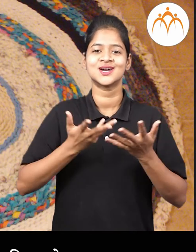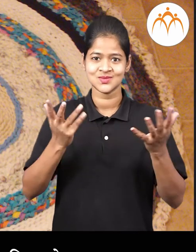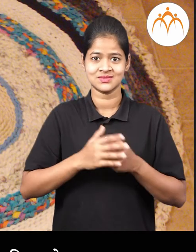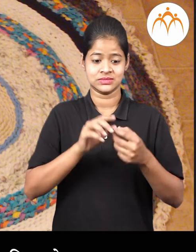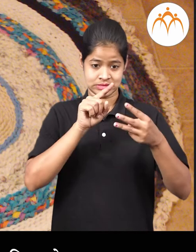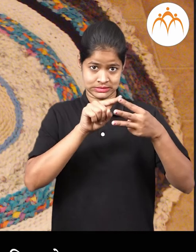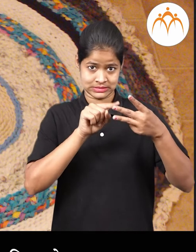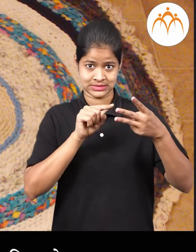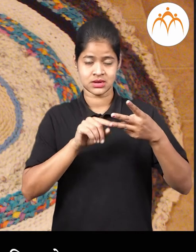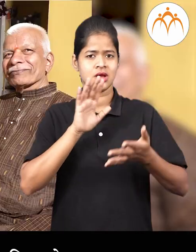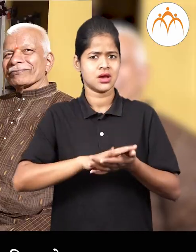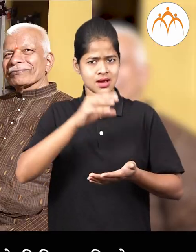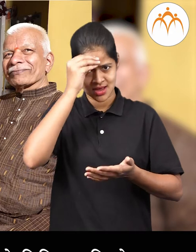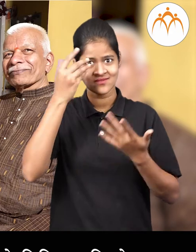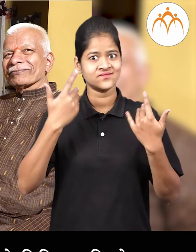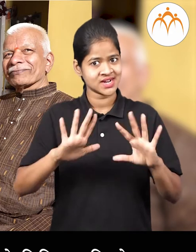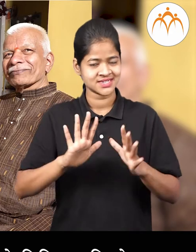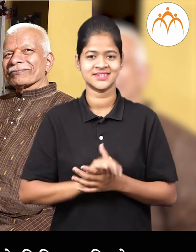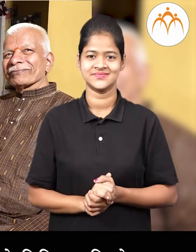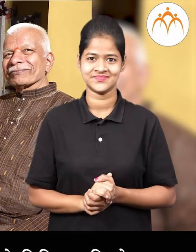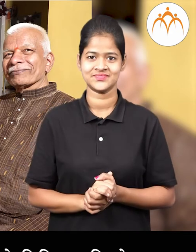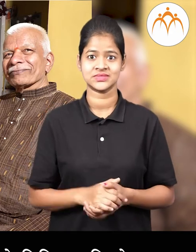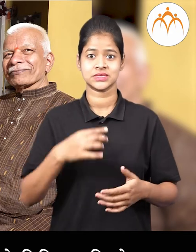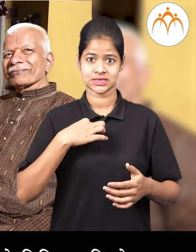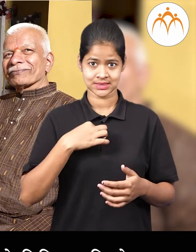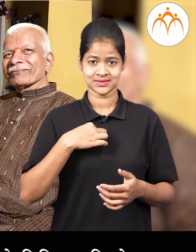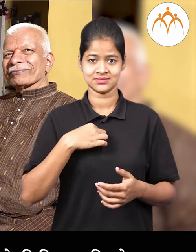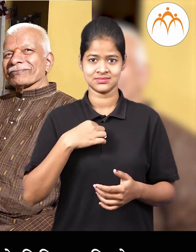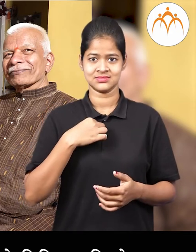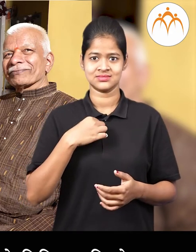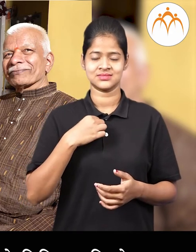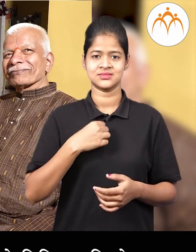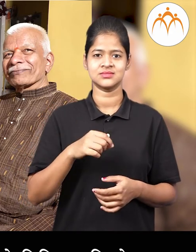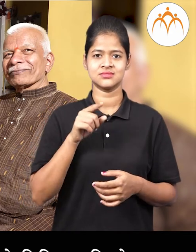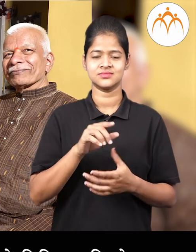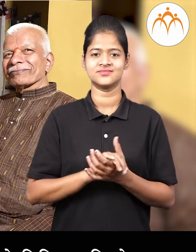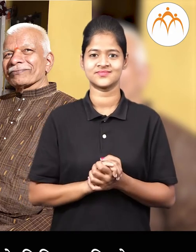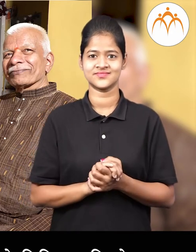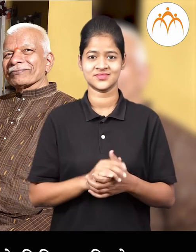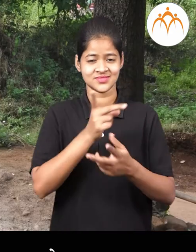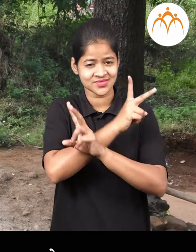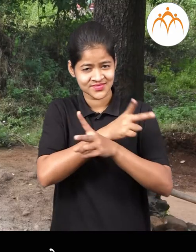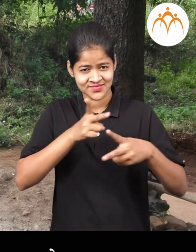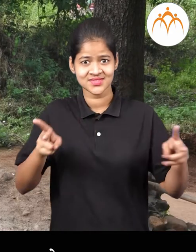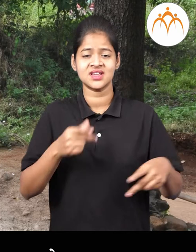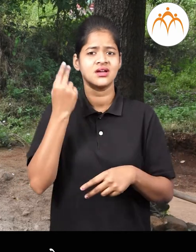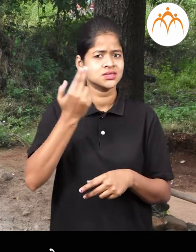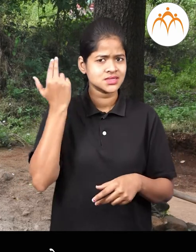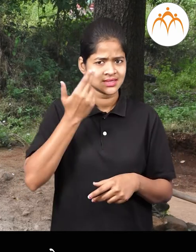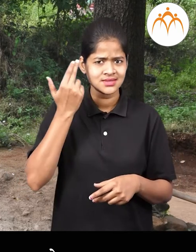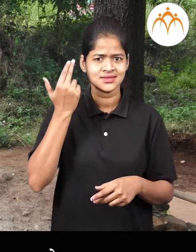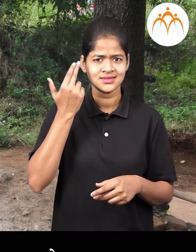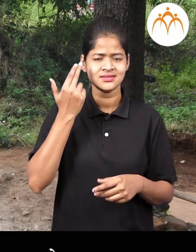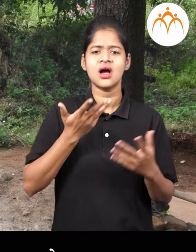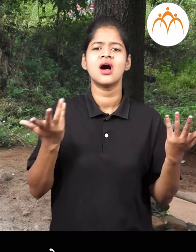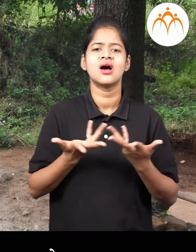पाठात आपण शिकलू कपड़ान मधे कुण कुण त्या कारणान मुळे विविधता दिस्ते, ते या पाठात